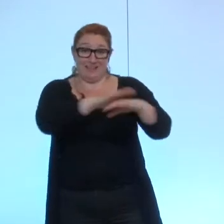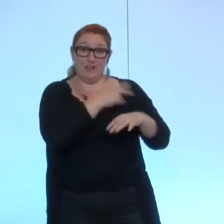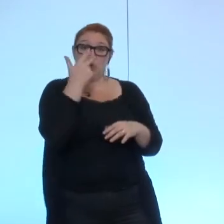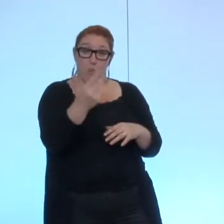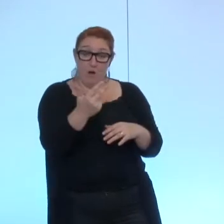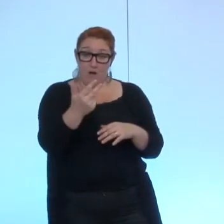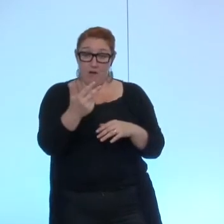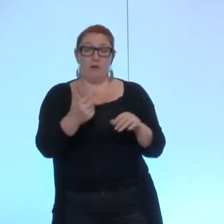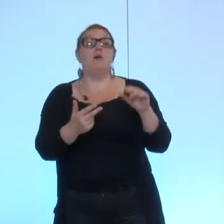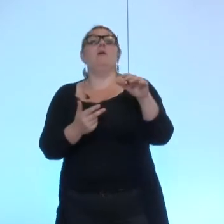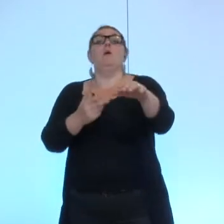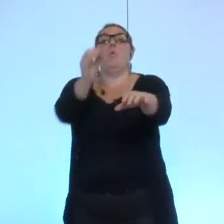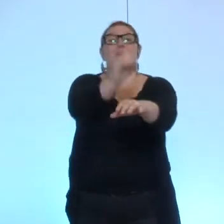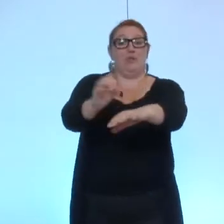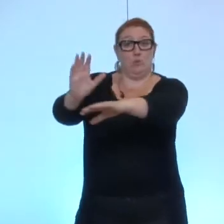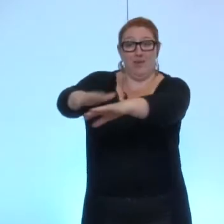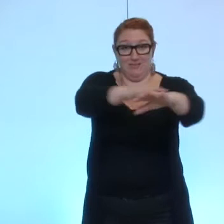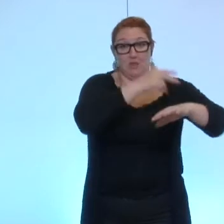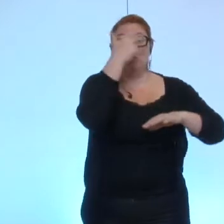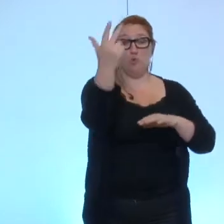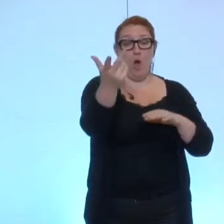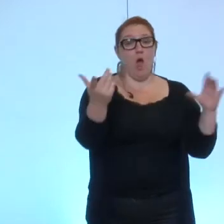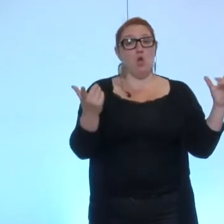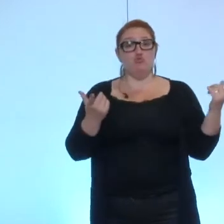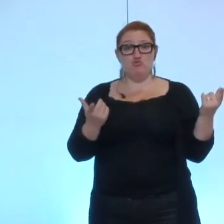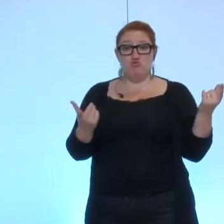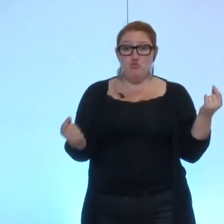Ouagadougou et qui font un travail autonome